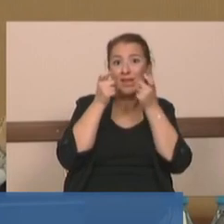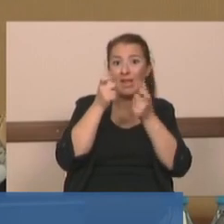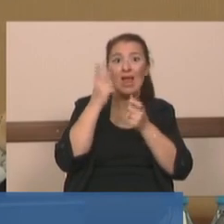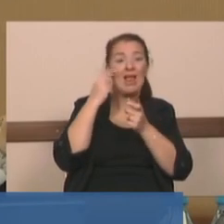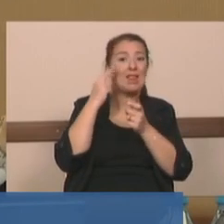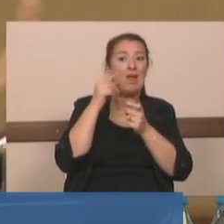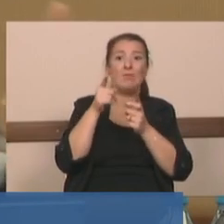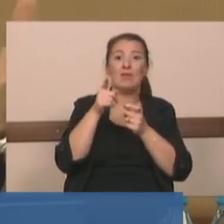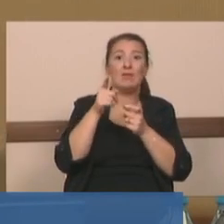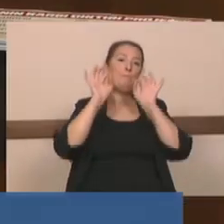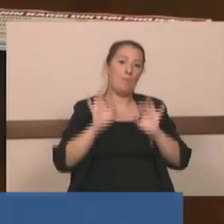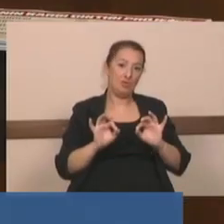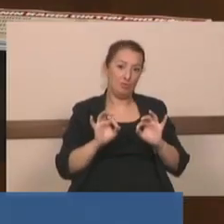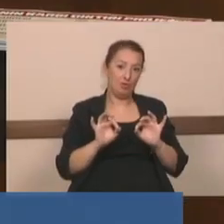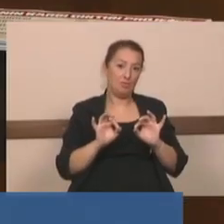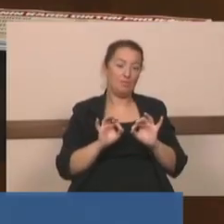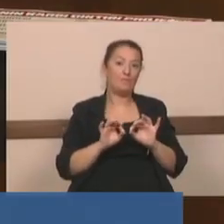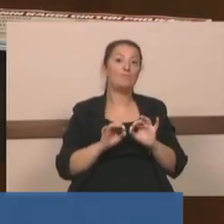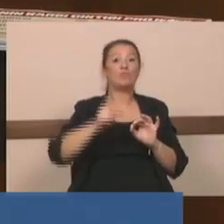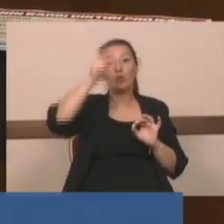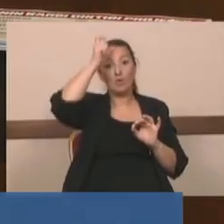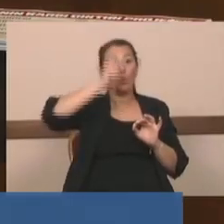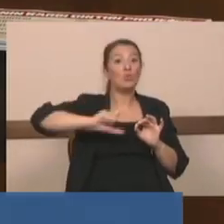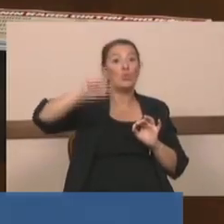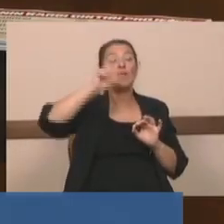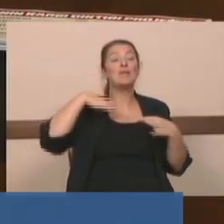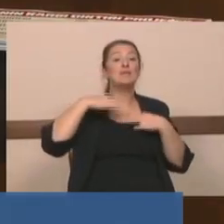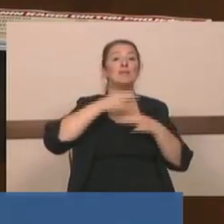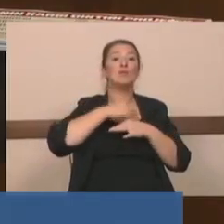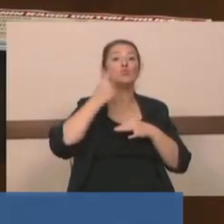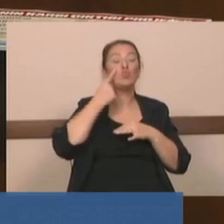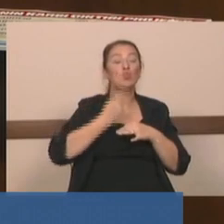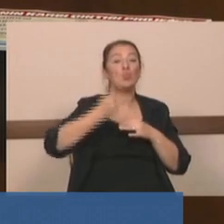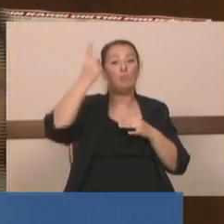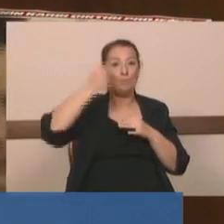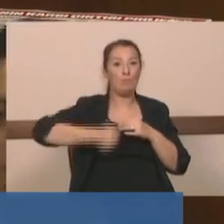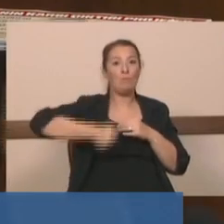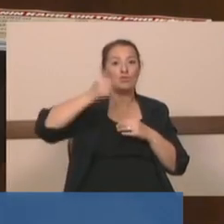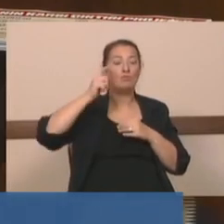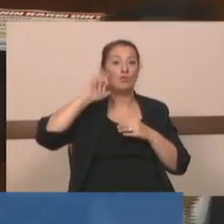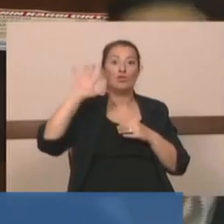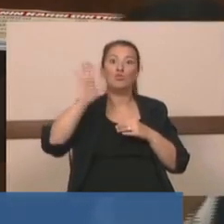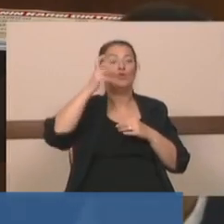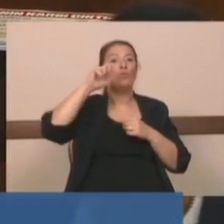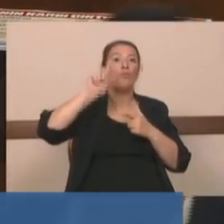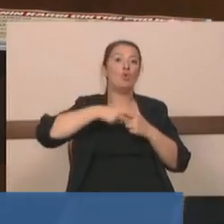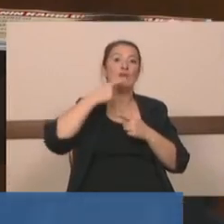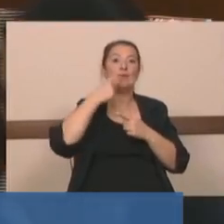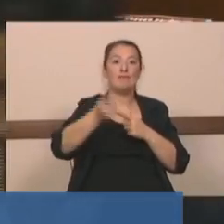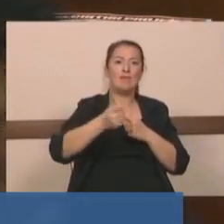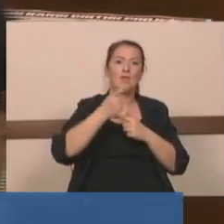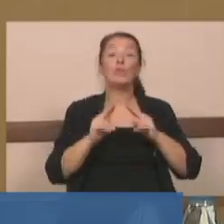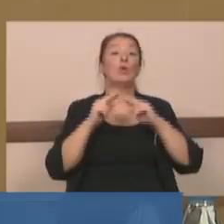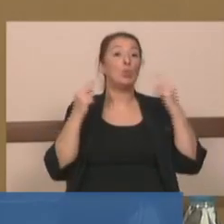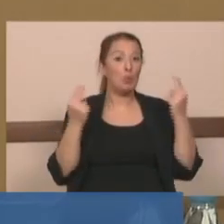sınırlarını aşıyorsunuz. Lütfen. Türkiye'de Sayın Cumhurbaşkanımızın çılgın proje dediği aslın projesinin